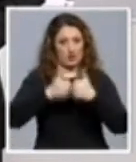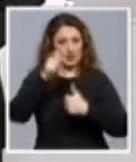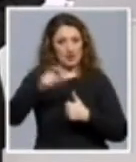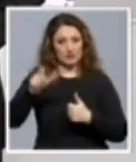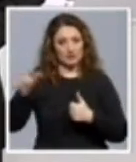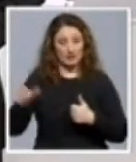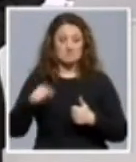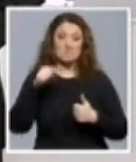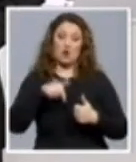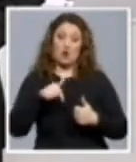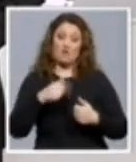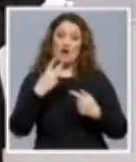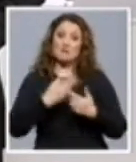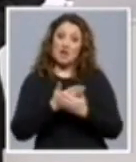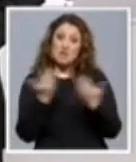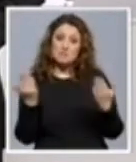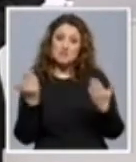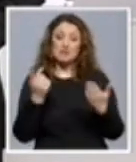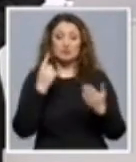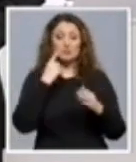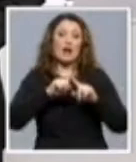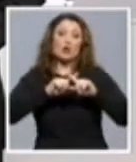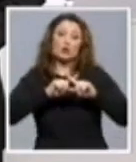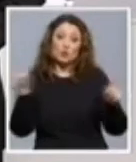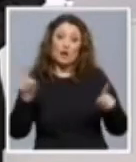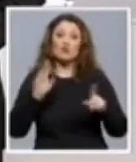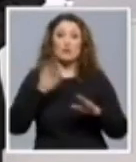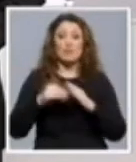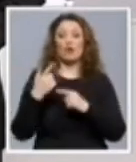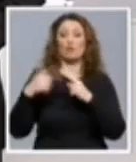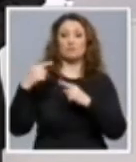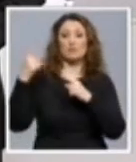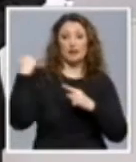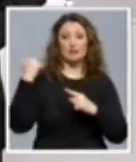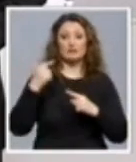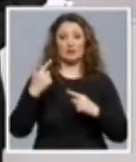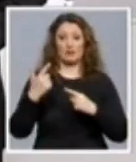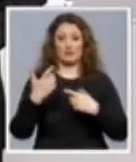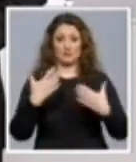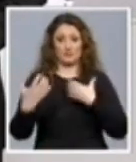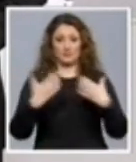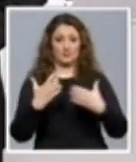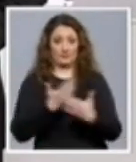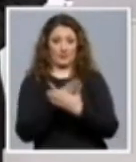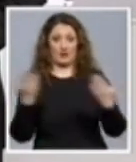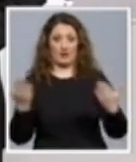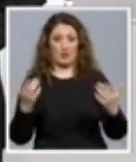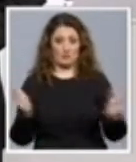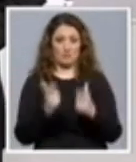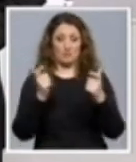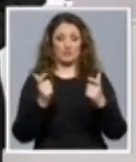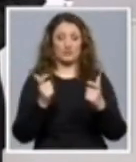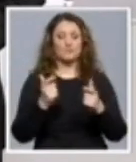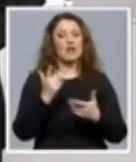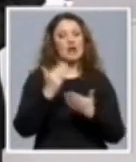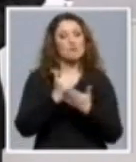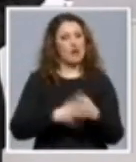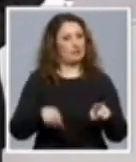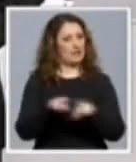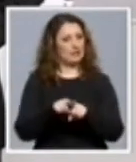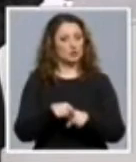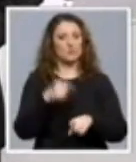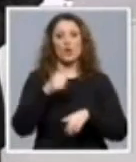ova emisija možda mogla izgledati drugačije od show programa na koji ste navikli u svečeljavanjima proteklih dana. Pravila su ista. Uvodno